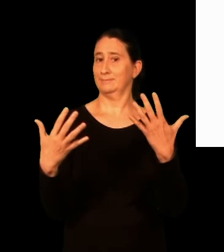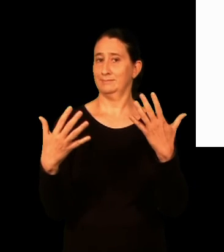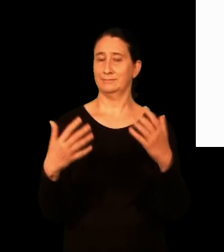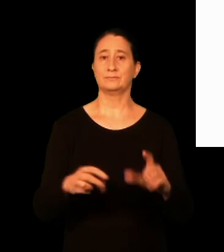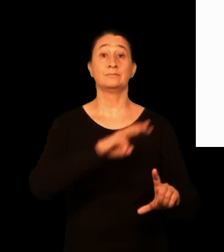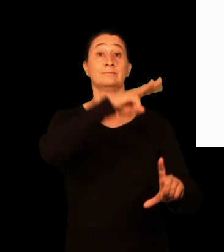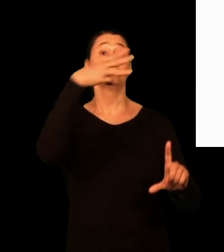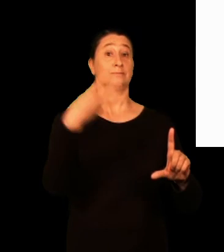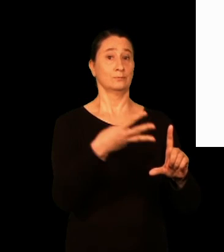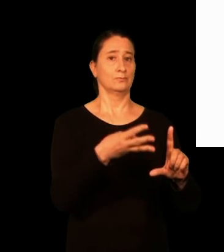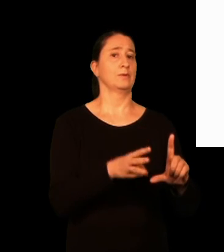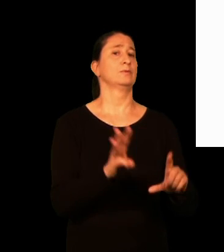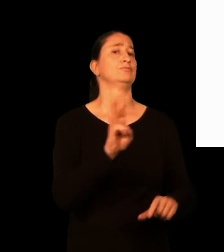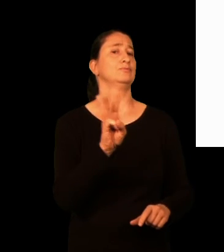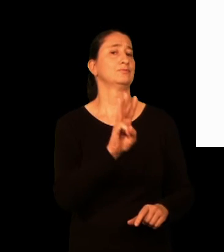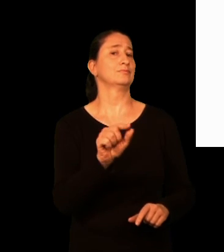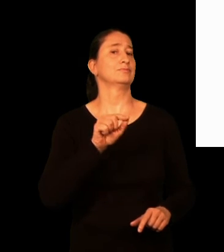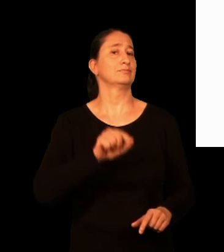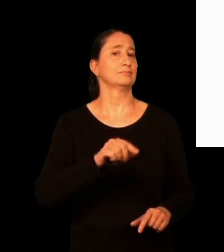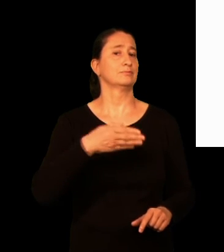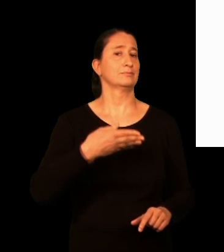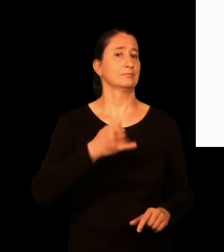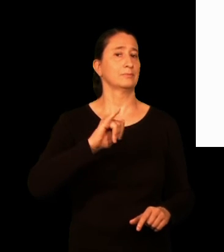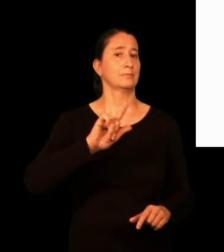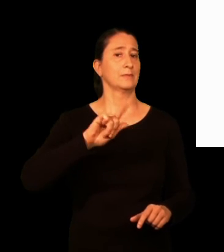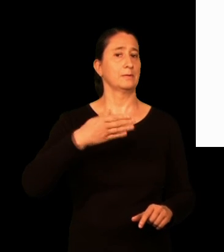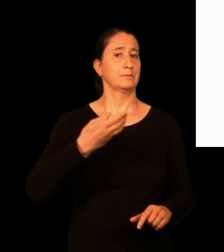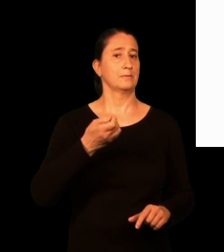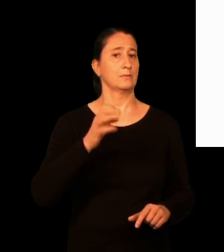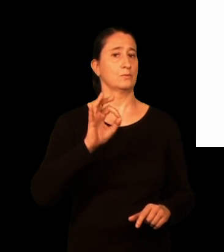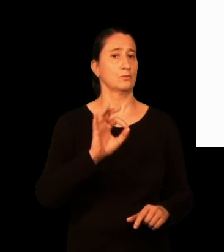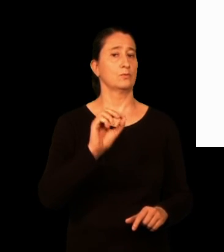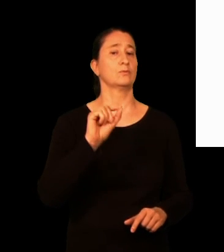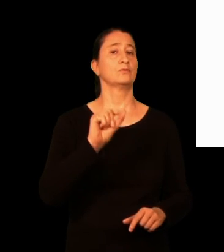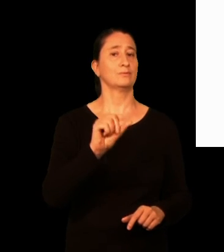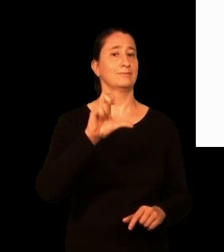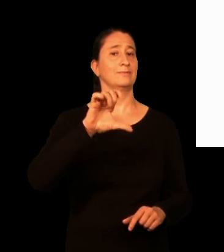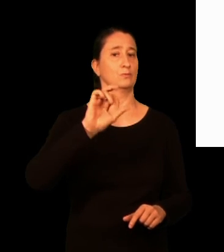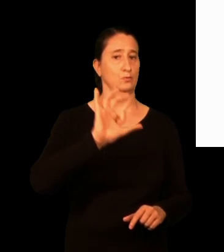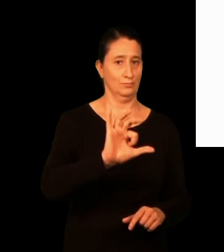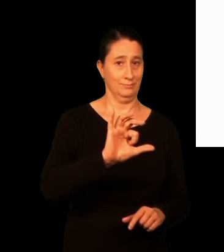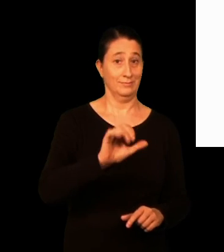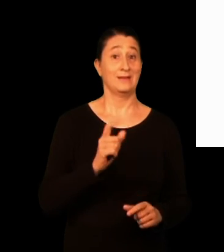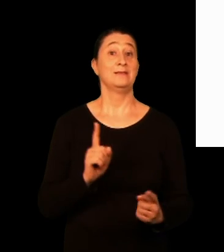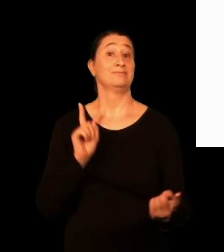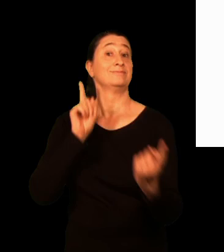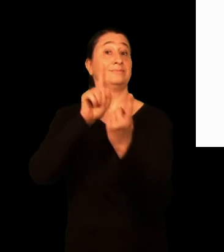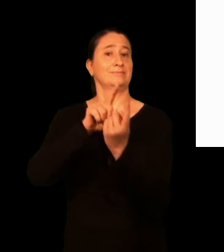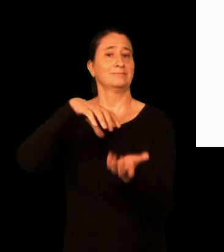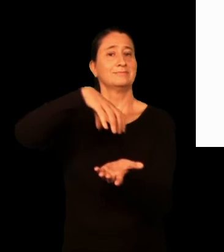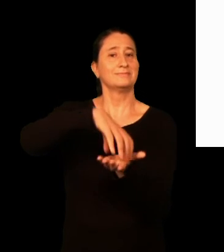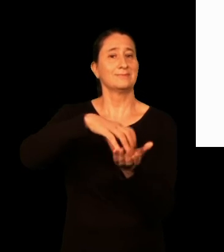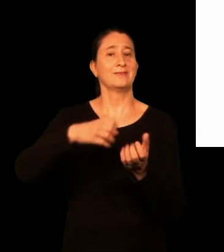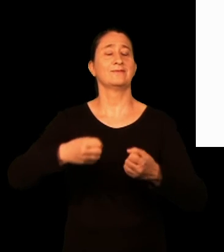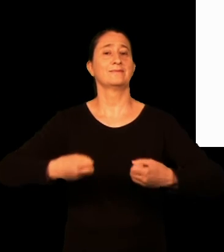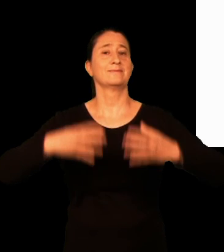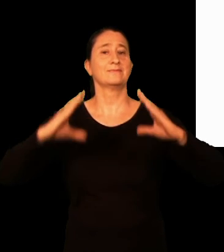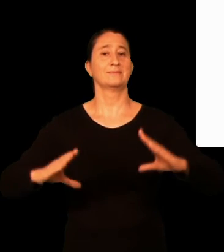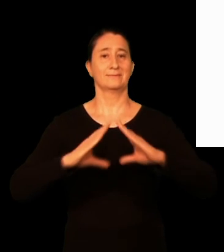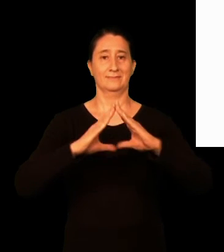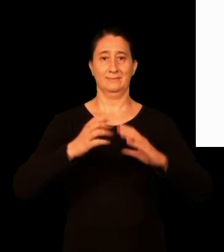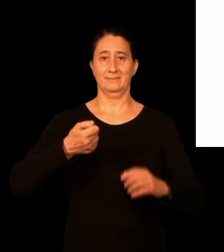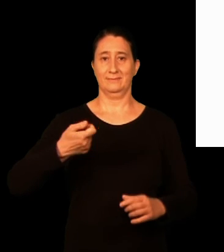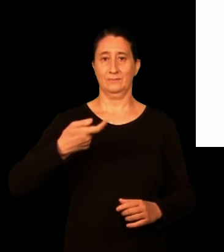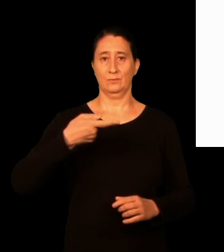amar. Udal webbunean, bilbao.euz, eta aurre zaurre, san Agustin